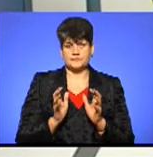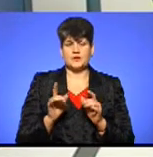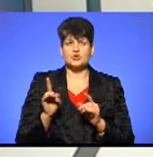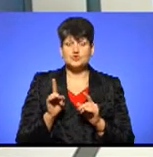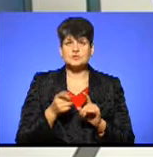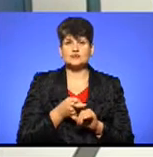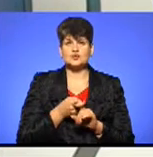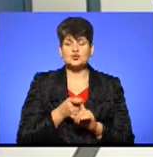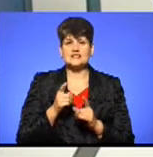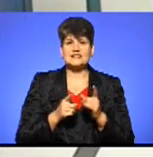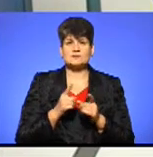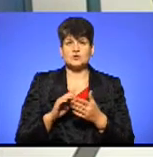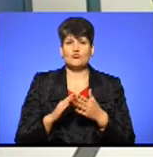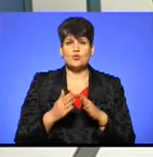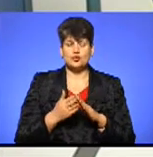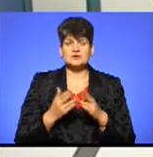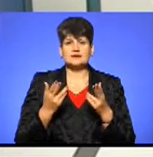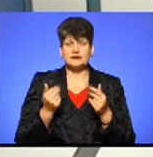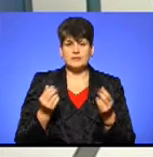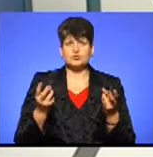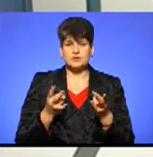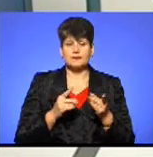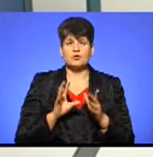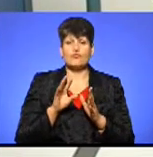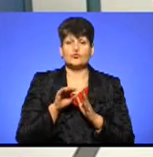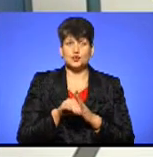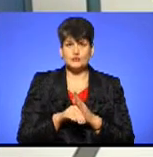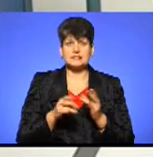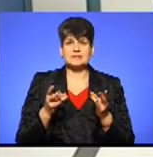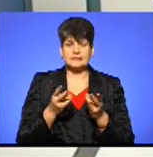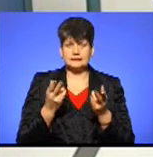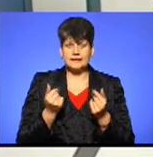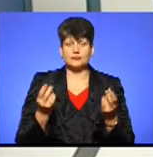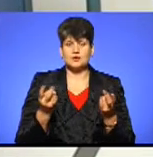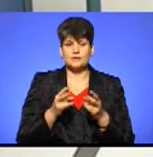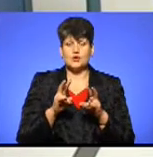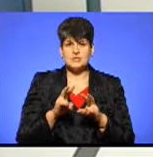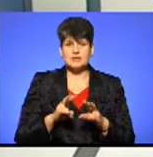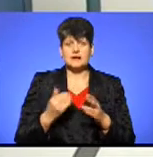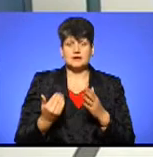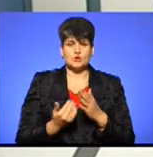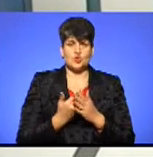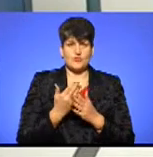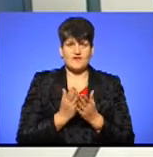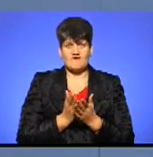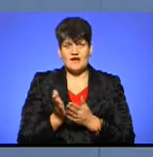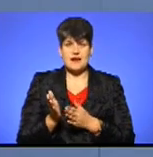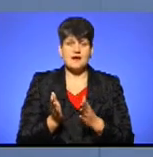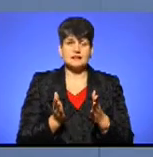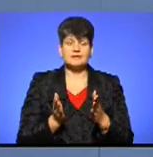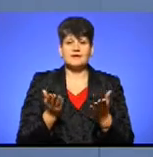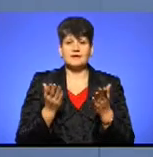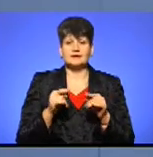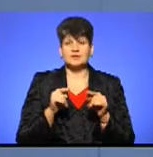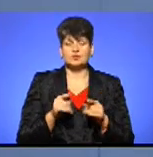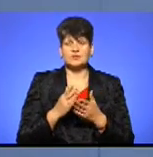стосується самих змін в положення, так, потрібно їх вносити, так, потрібно розглядати нові і нові варіанти. Але тут, знову таки,